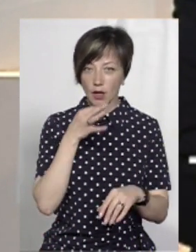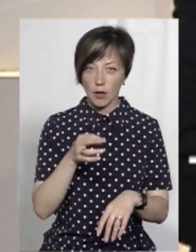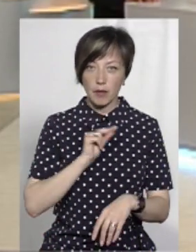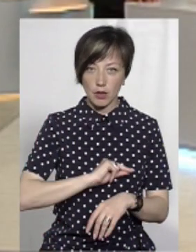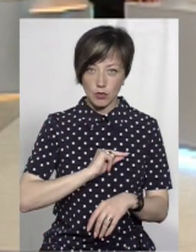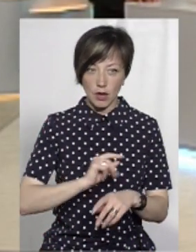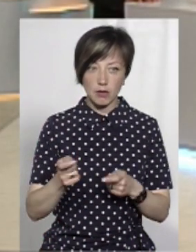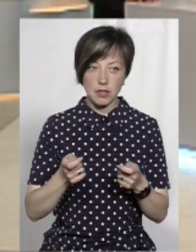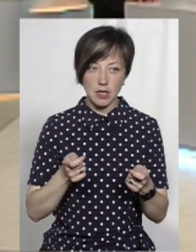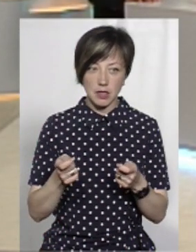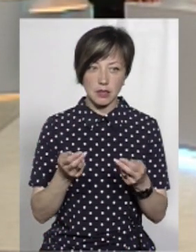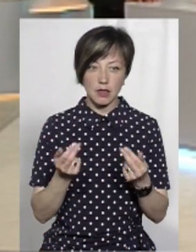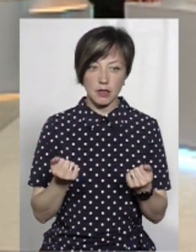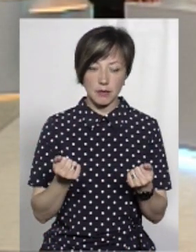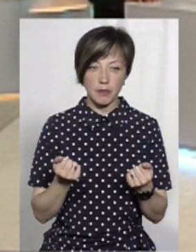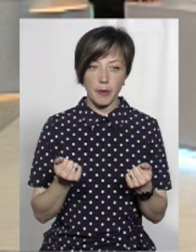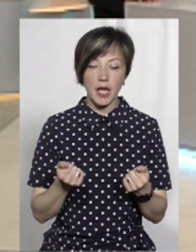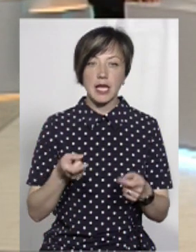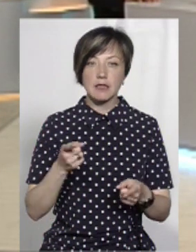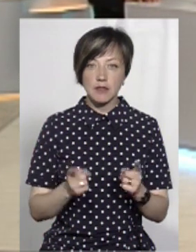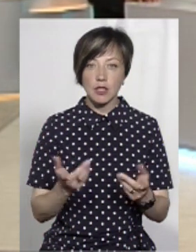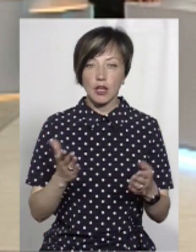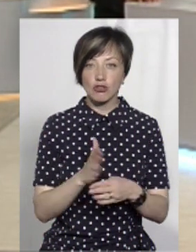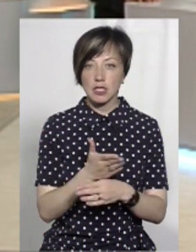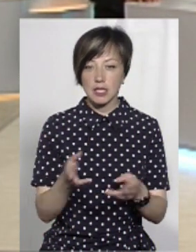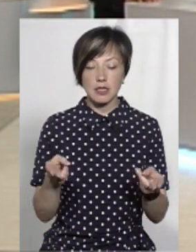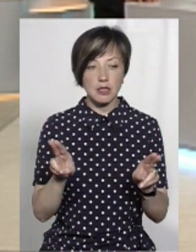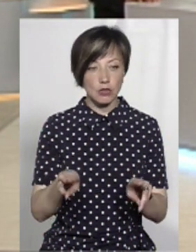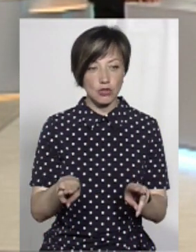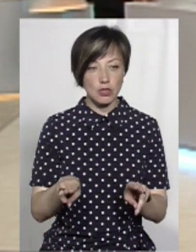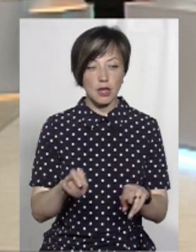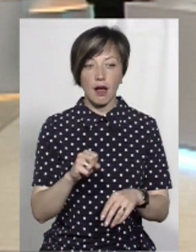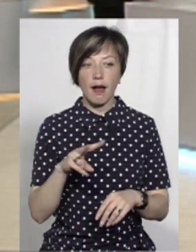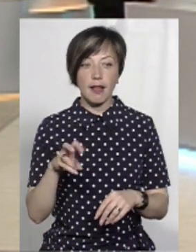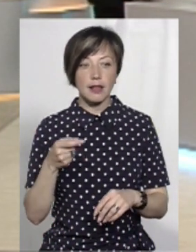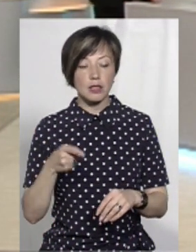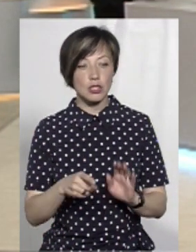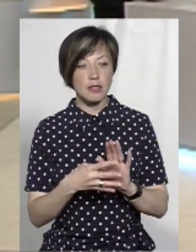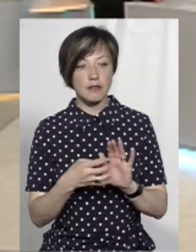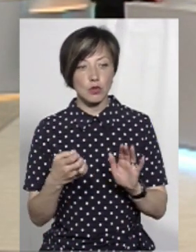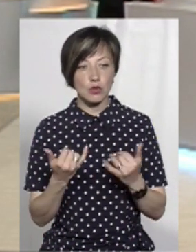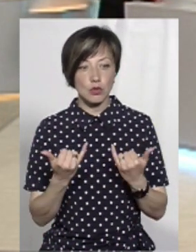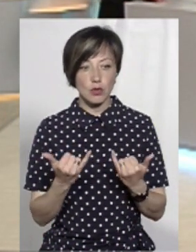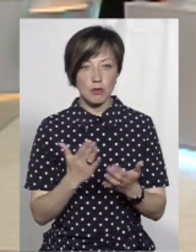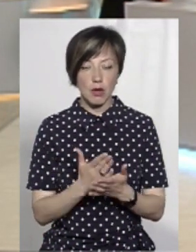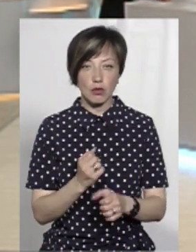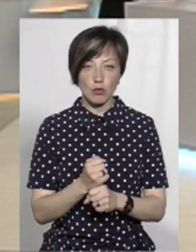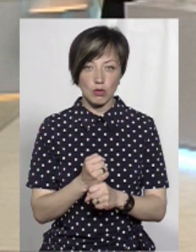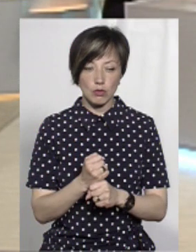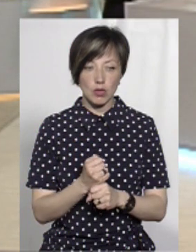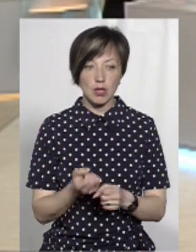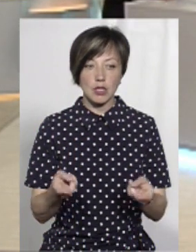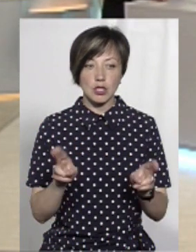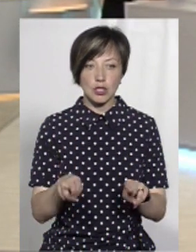люди, які працюють в адміністраціях? В інших адміністраціях, так. Звісно, що якась частина залишиться, але з тих 1900, які сьогодні мають роботу,